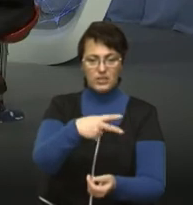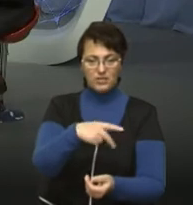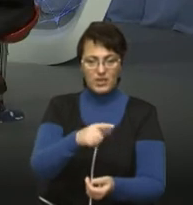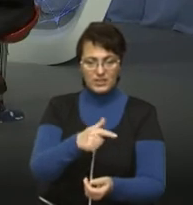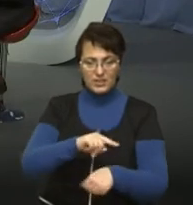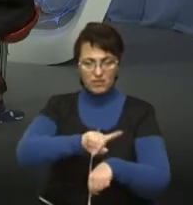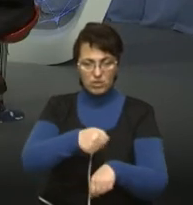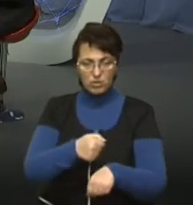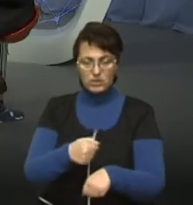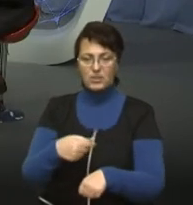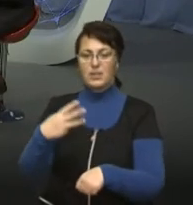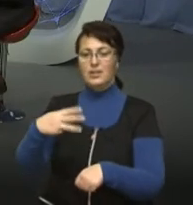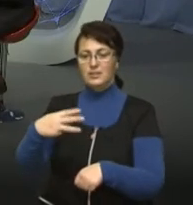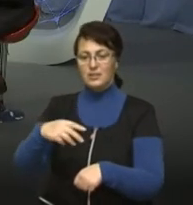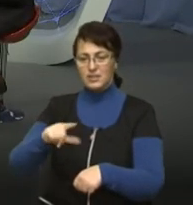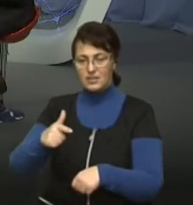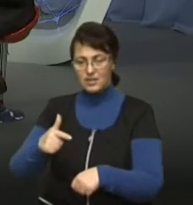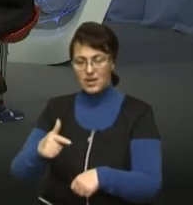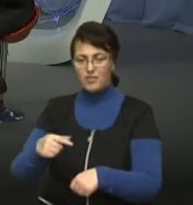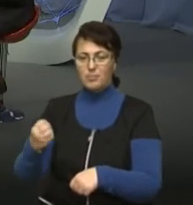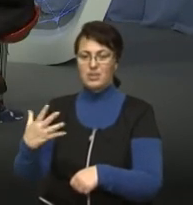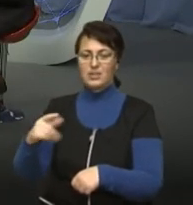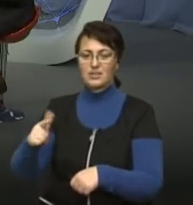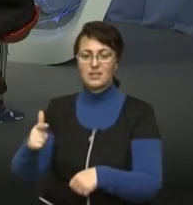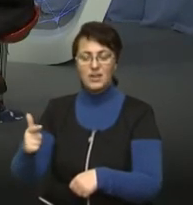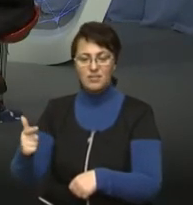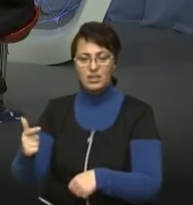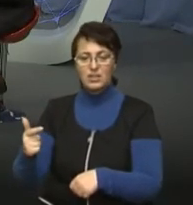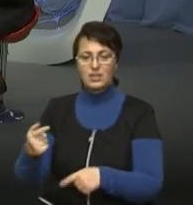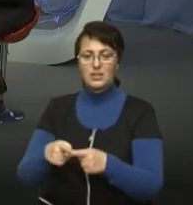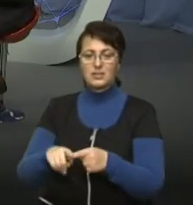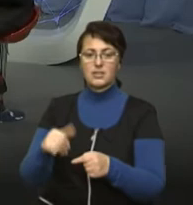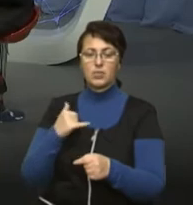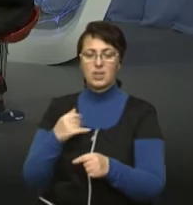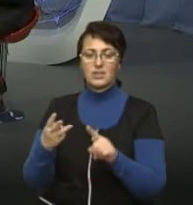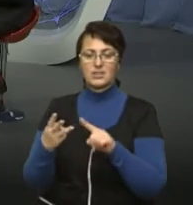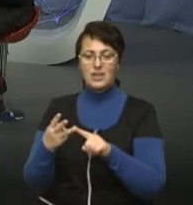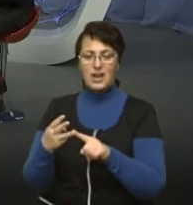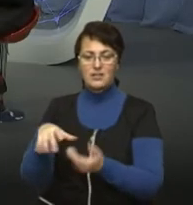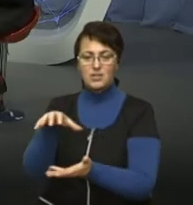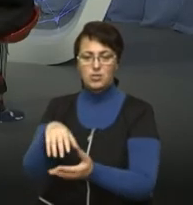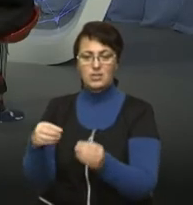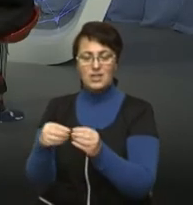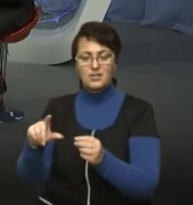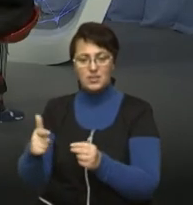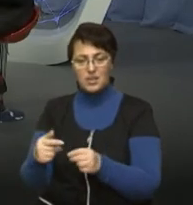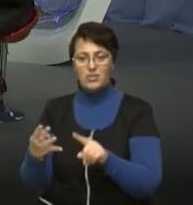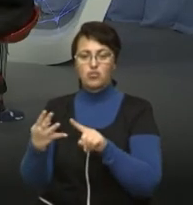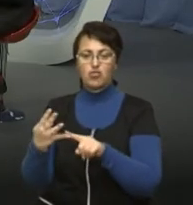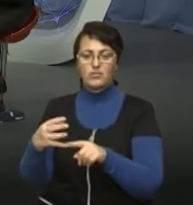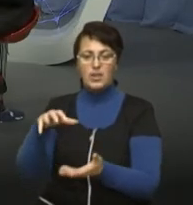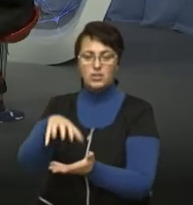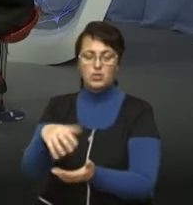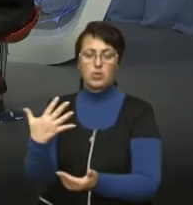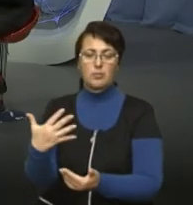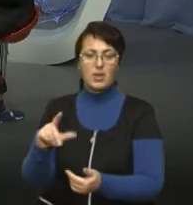гривень година, 30 гривень, тоді 15 гривень. Це у нас третя зона – 10 гривень, і четверта зона –